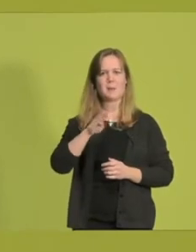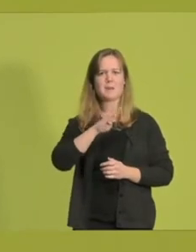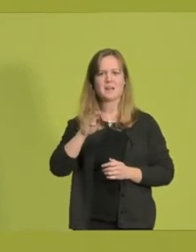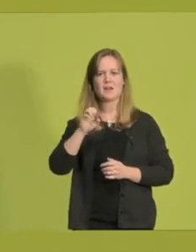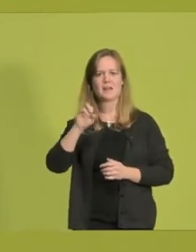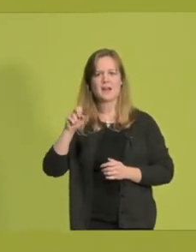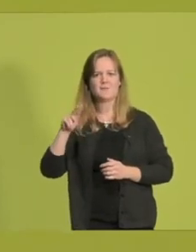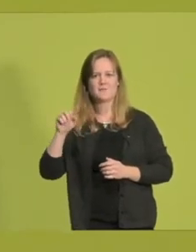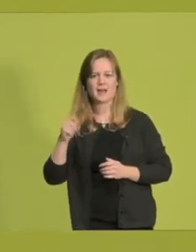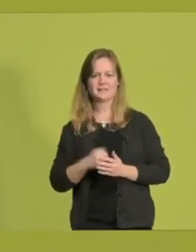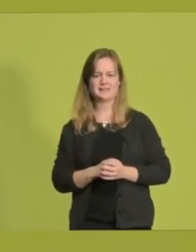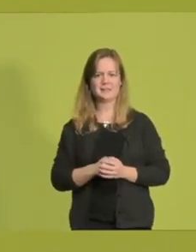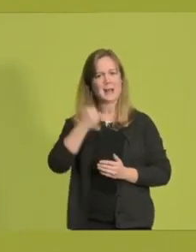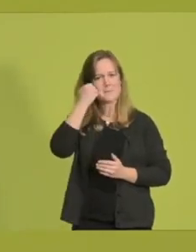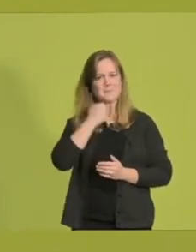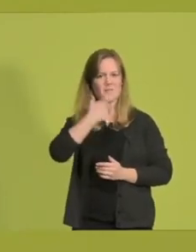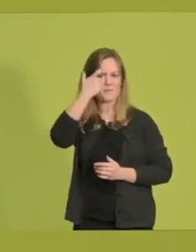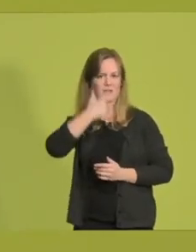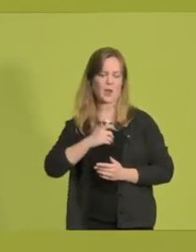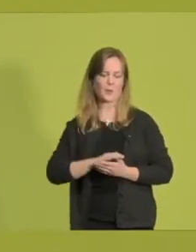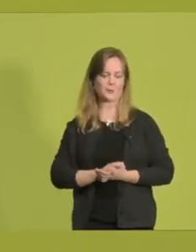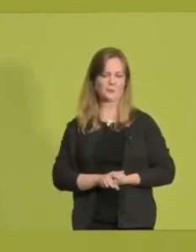Aymas, ich bitte um euer Vertrauen.